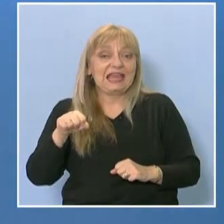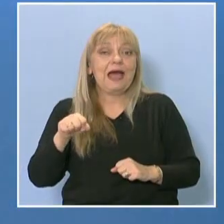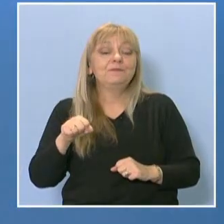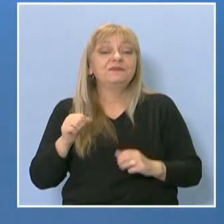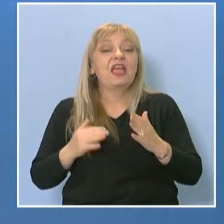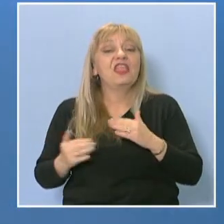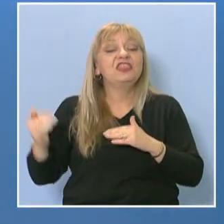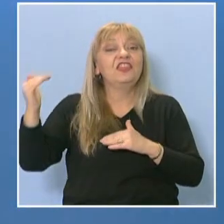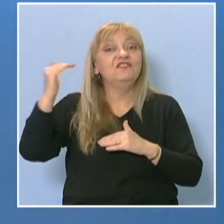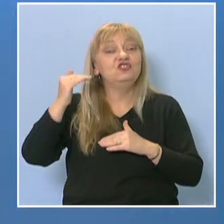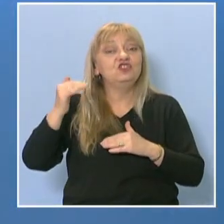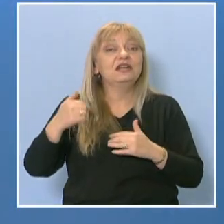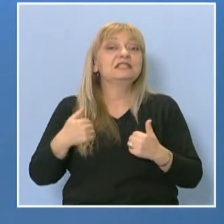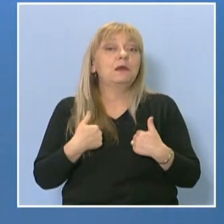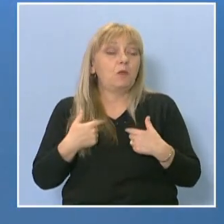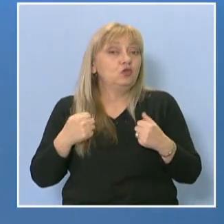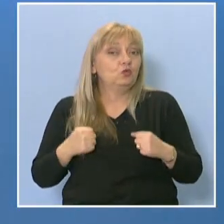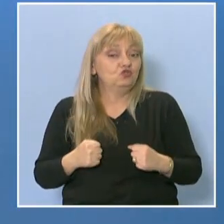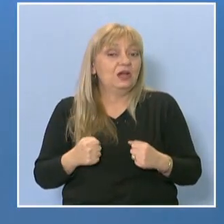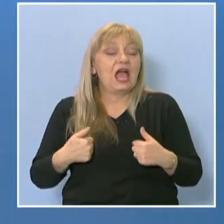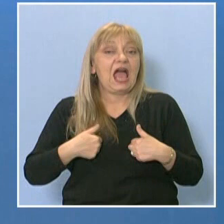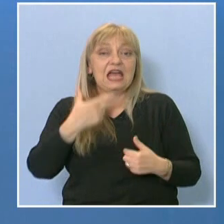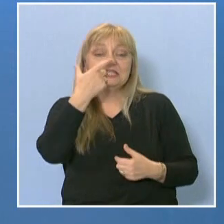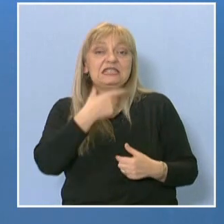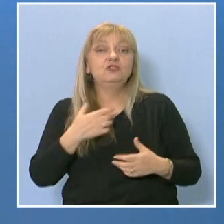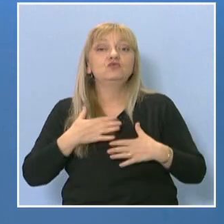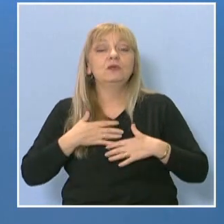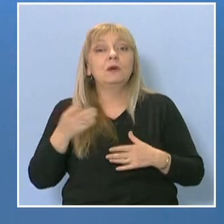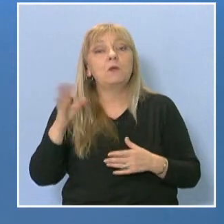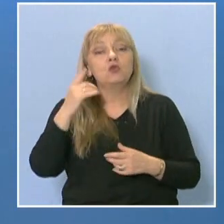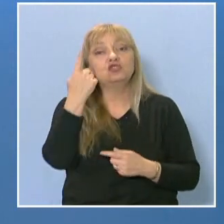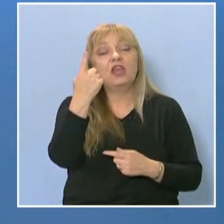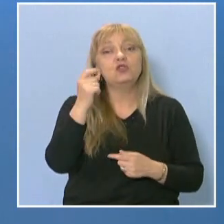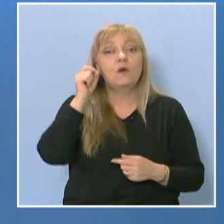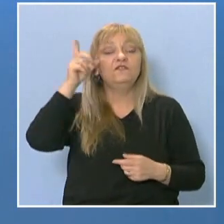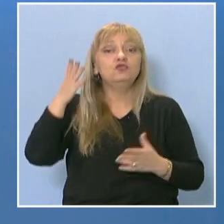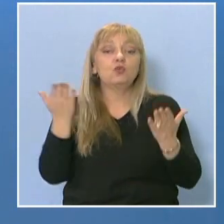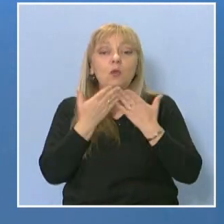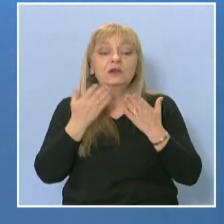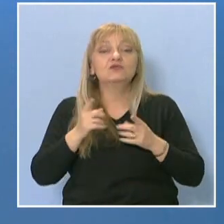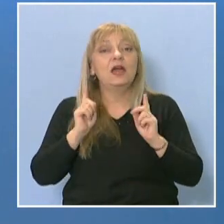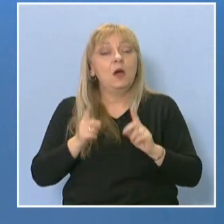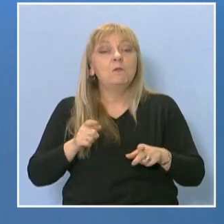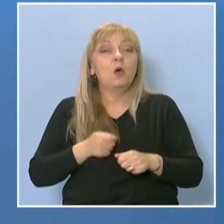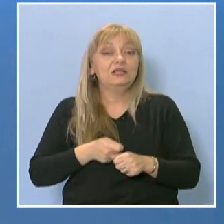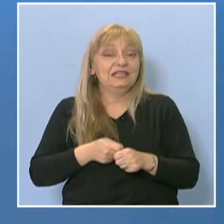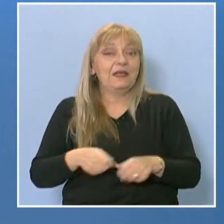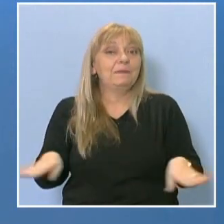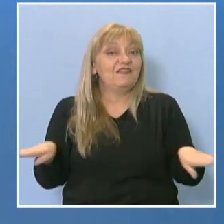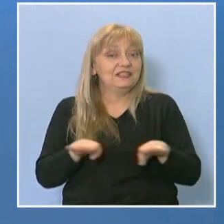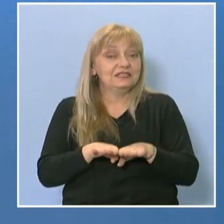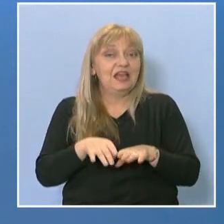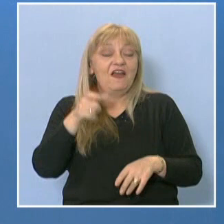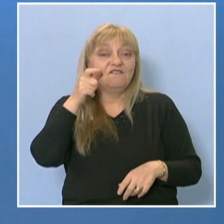надвишиха. Аз лично имам още едно висше образование и мога да направя сравнение, че във Варнински Събодин